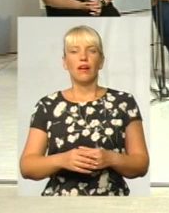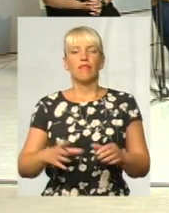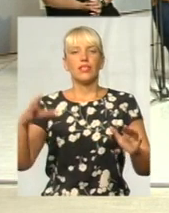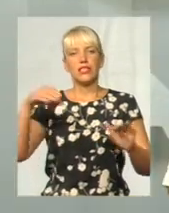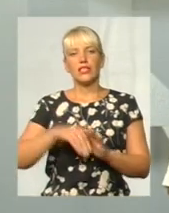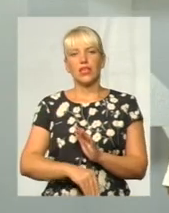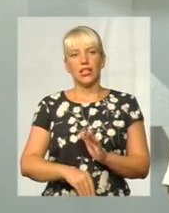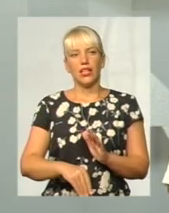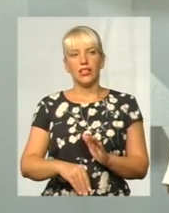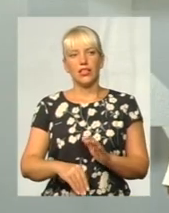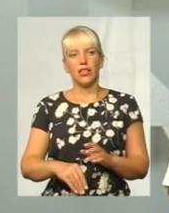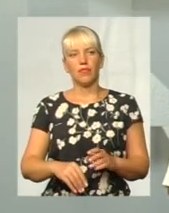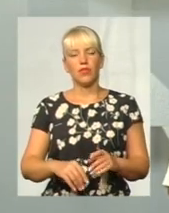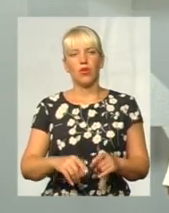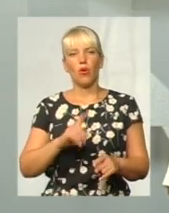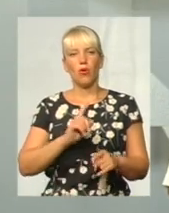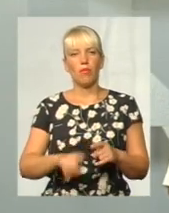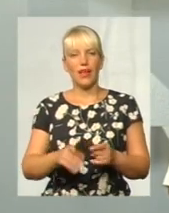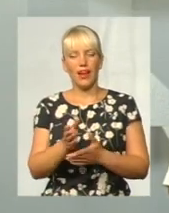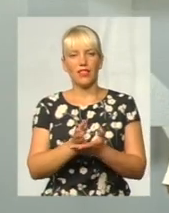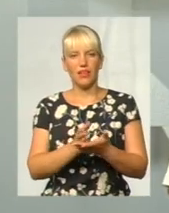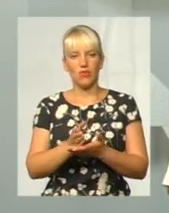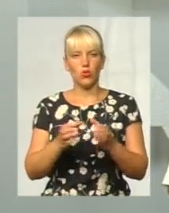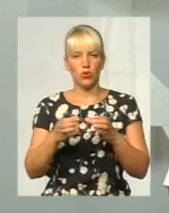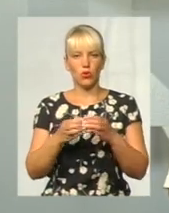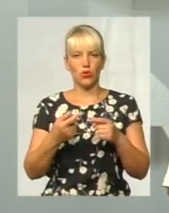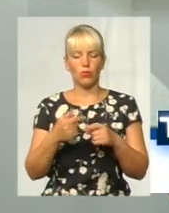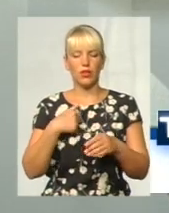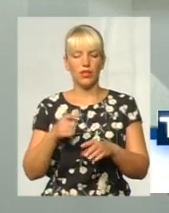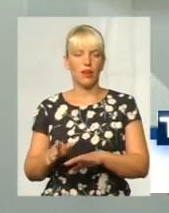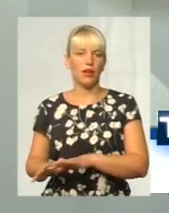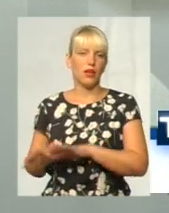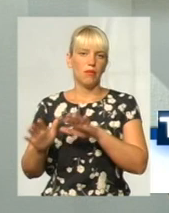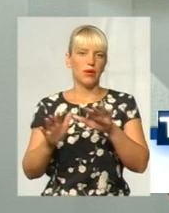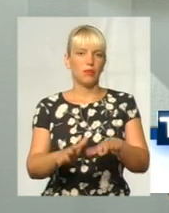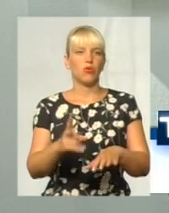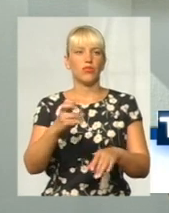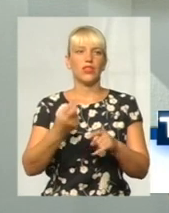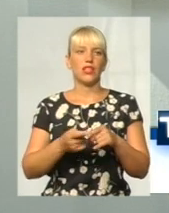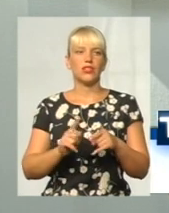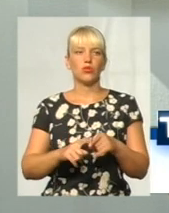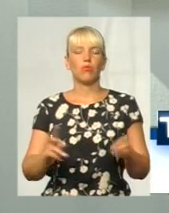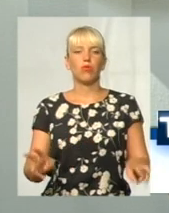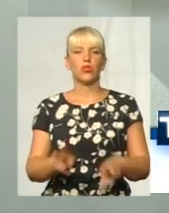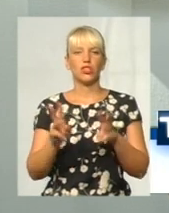оперативної групи, я другого числа також прибув на дану пожежу,